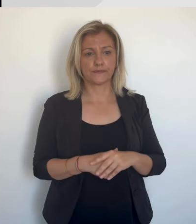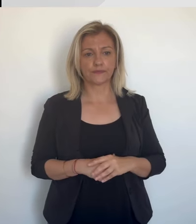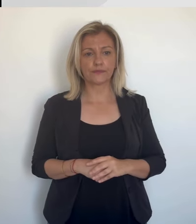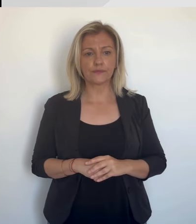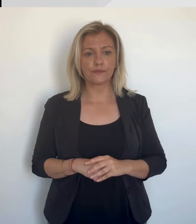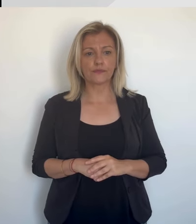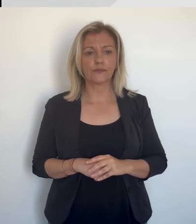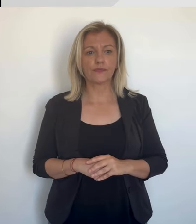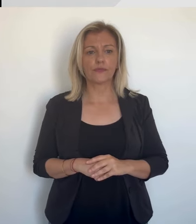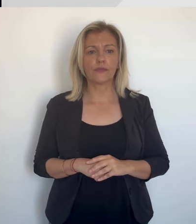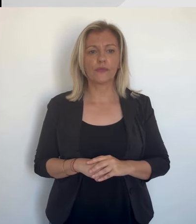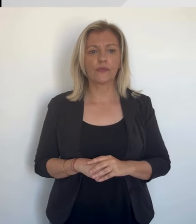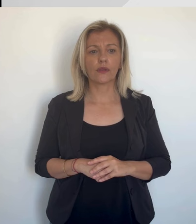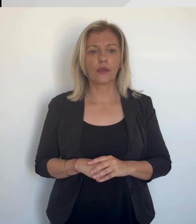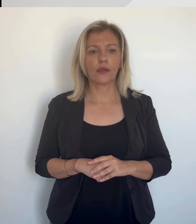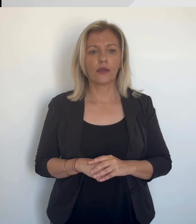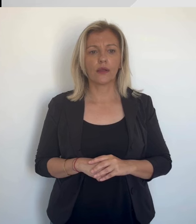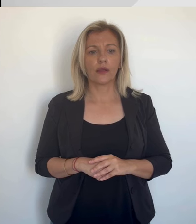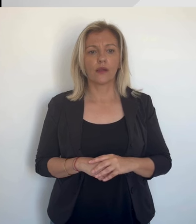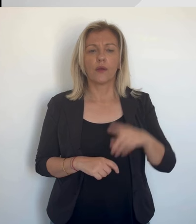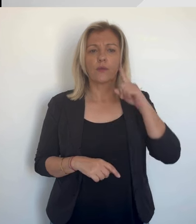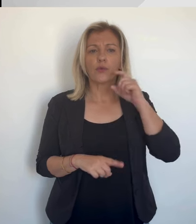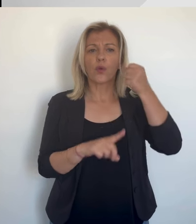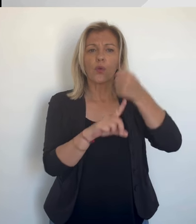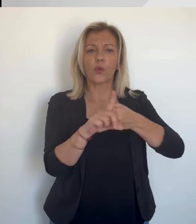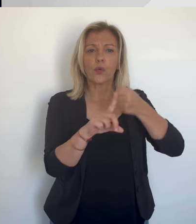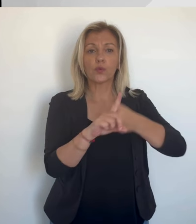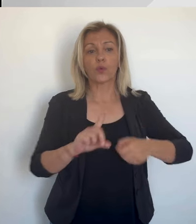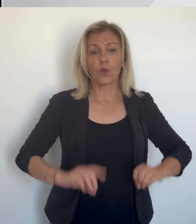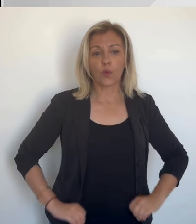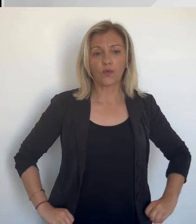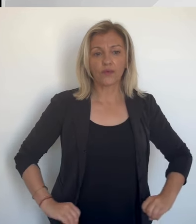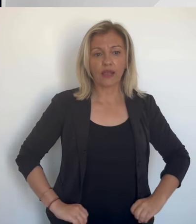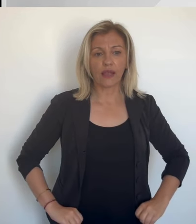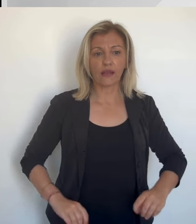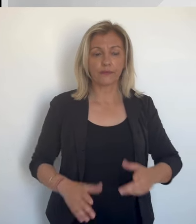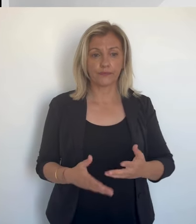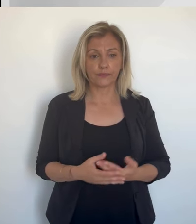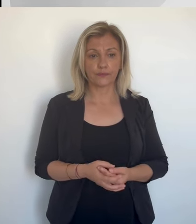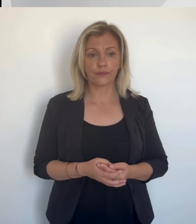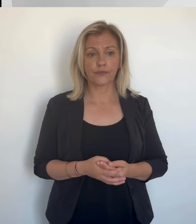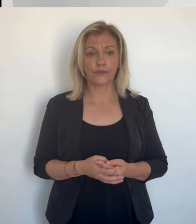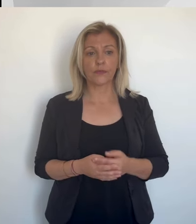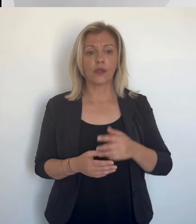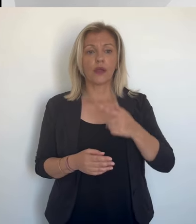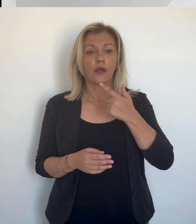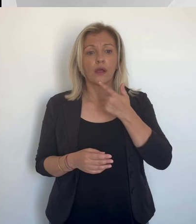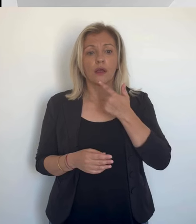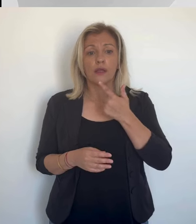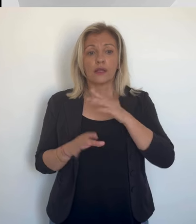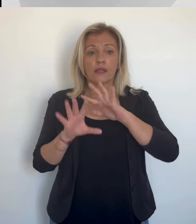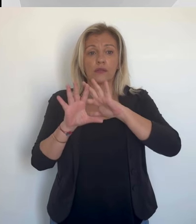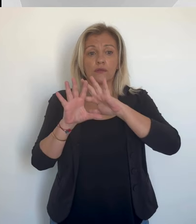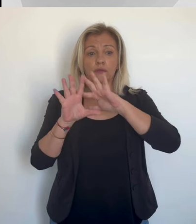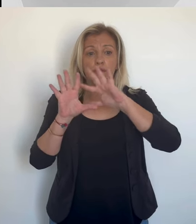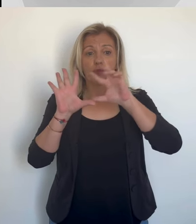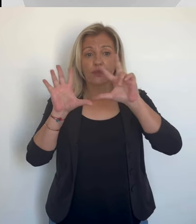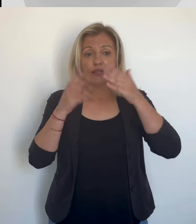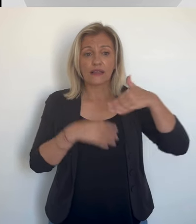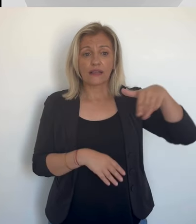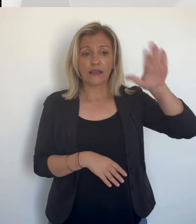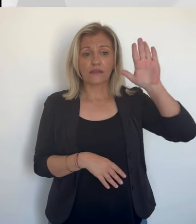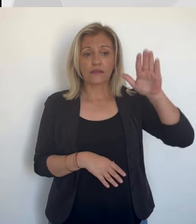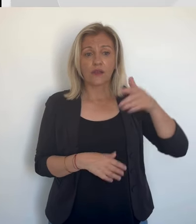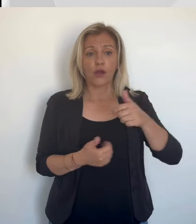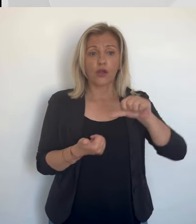Toujours en Out-Corse, Viviane Ronjon est également candidate pour lutte ouvrière. Elle l'était, elle aussi, en 2022. Huit candidats, donc,